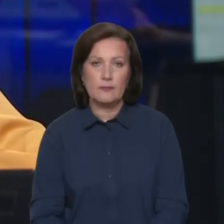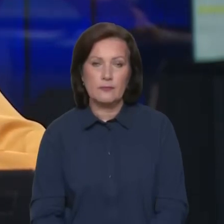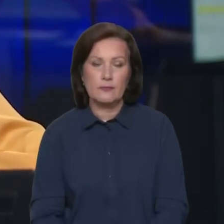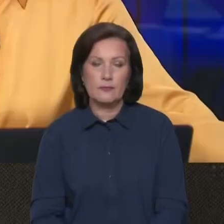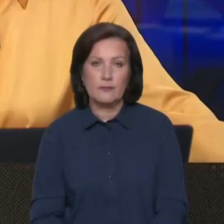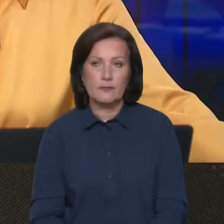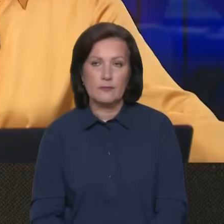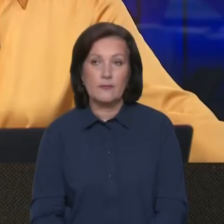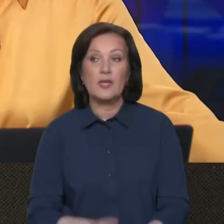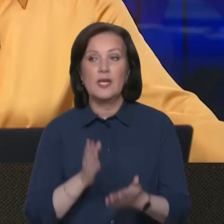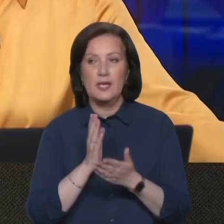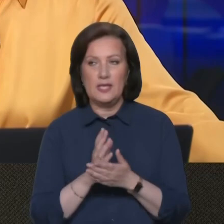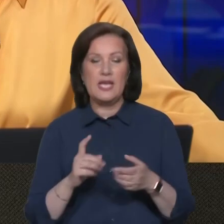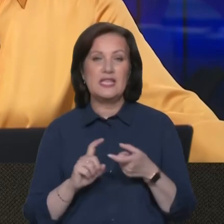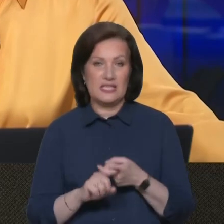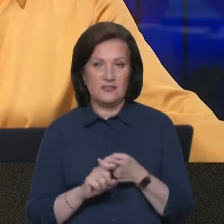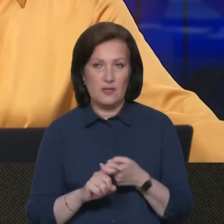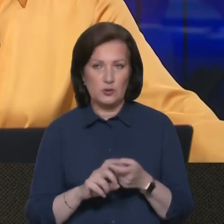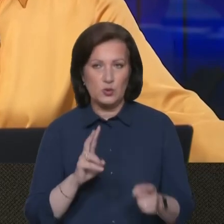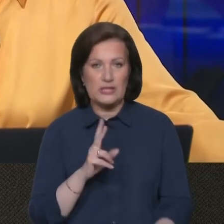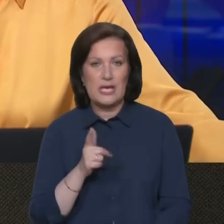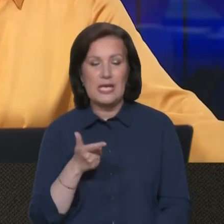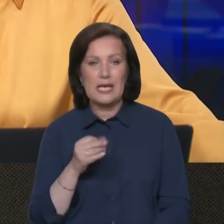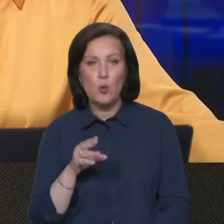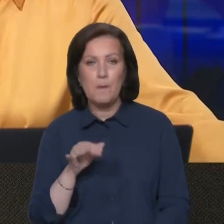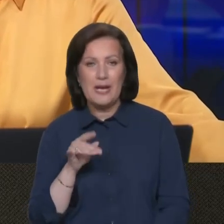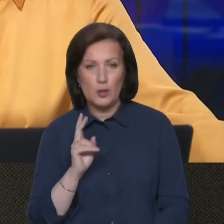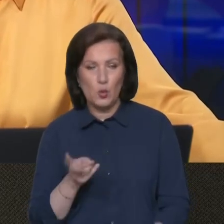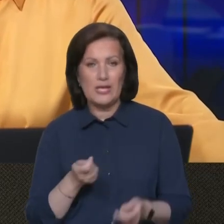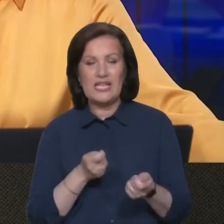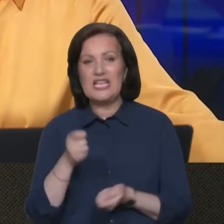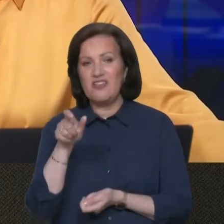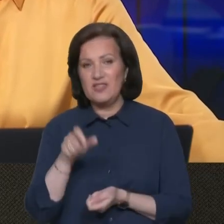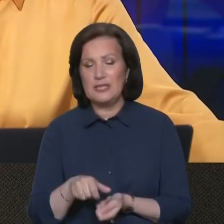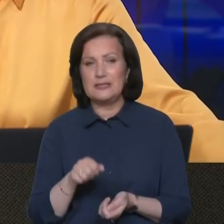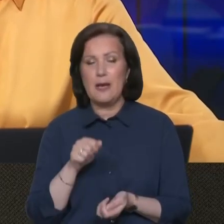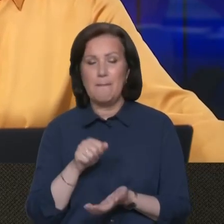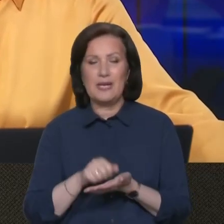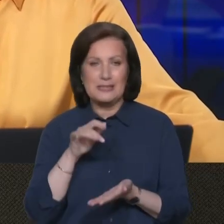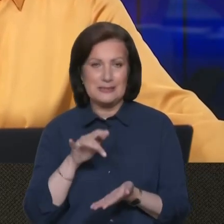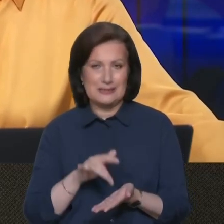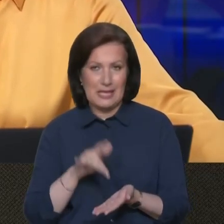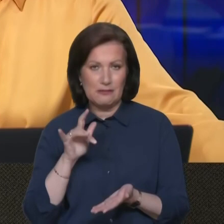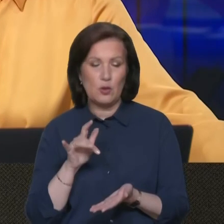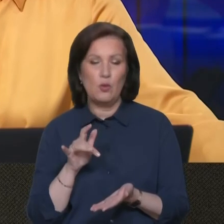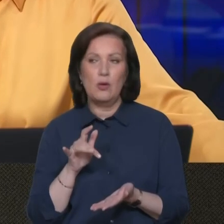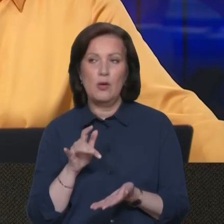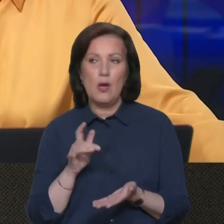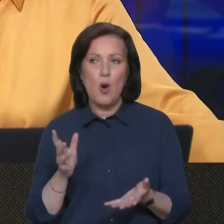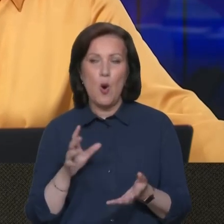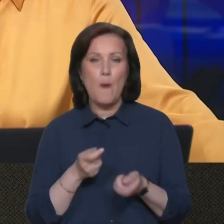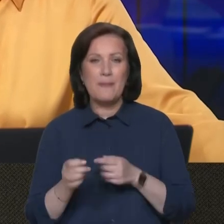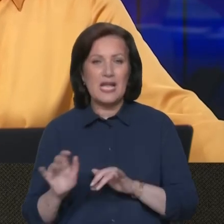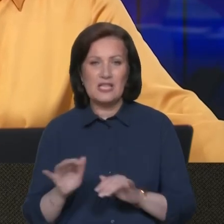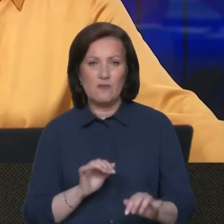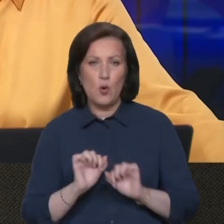Є на зв'язку Наталя Губенюк, керівниця прес-центру Сил охорони та оборони Півдня, оперативного командного Півдня. Пані Наталю, раз